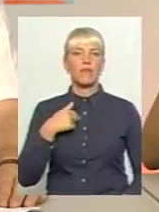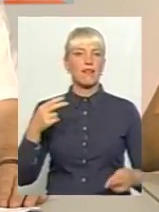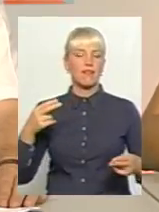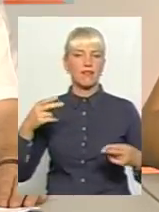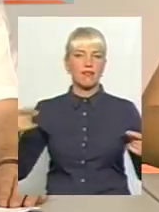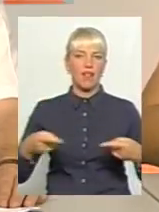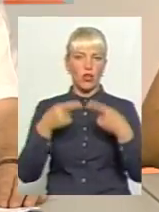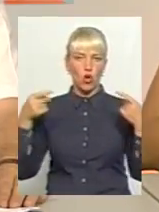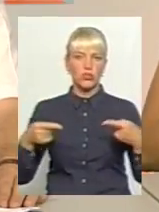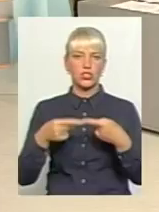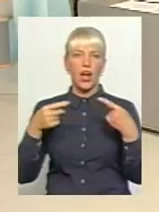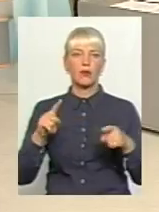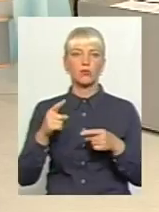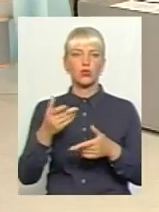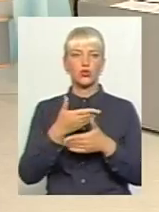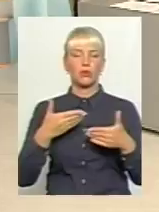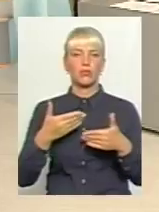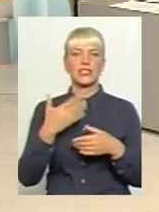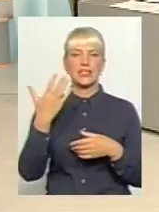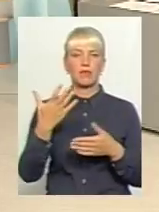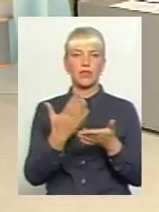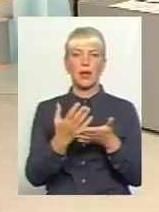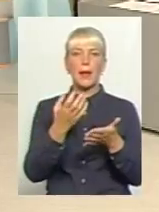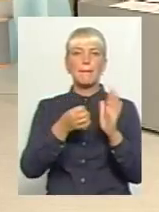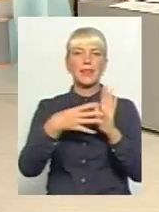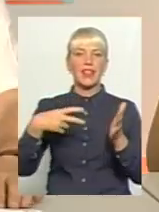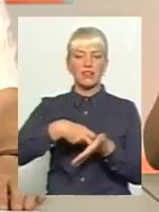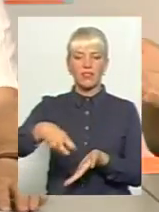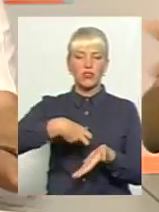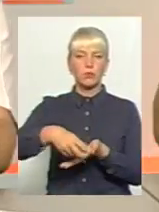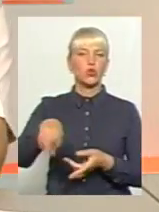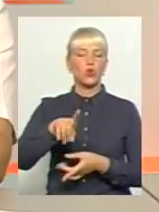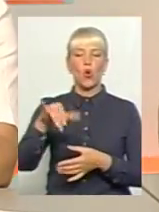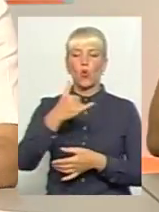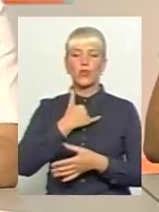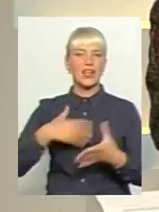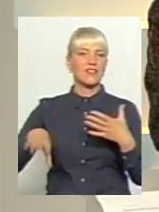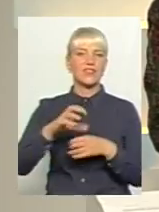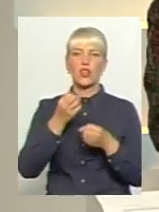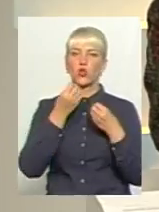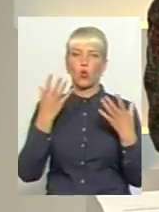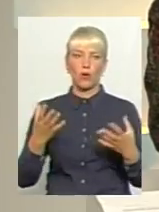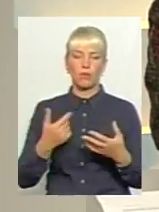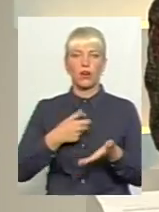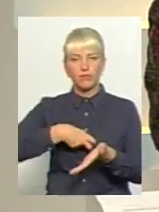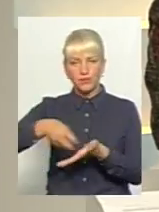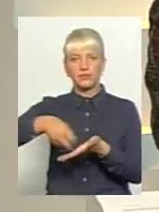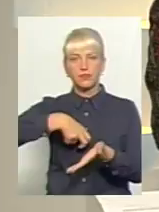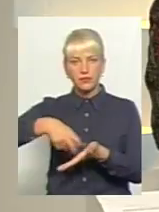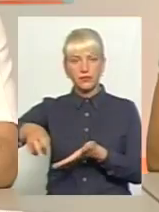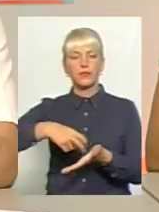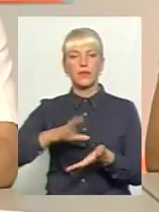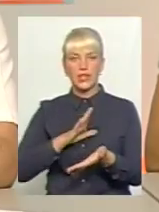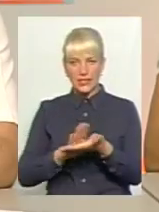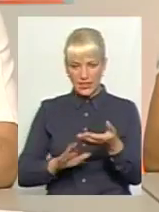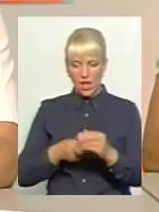що він просто мені, є 15 відписок, що в нас це добре, але факт ви бачили, що... Тобто, листами, переписку, заявами ви ввели,